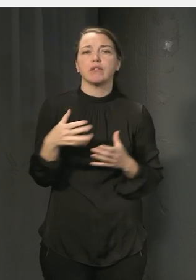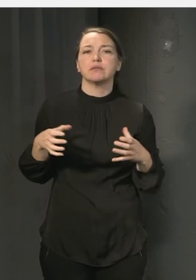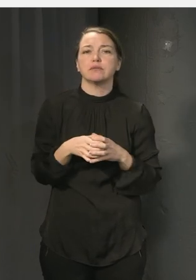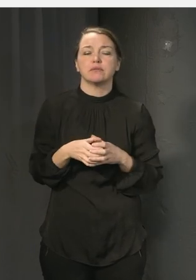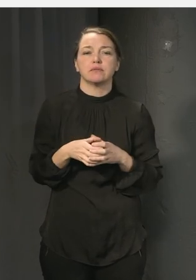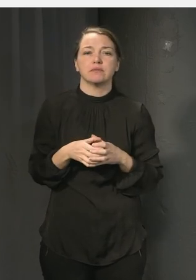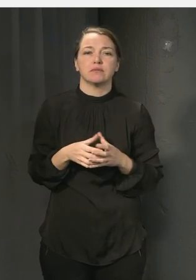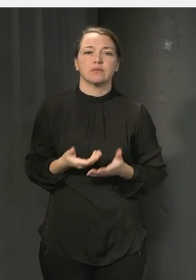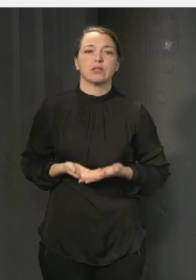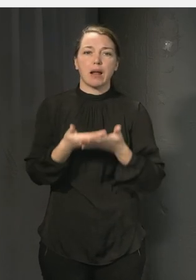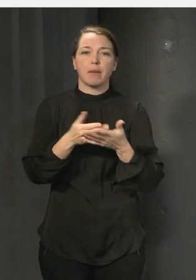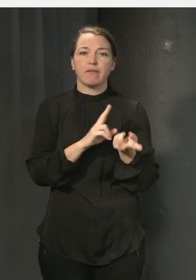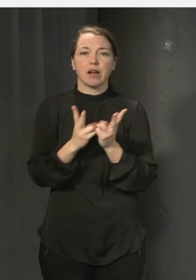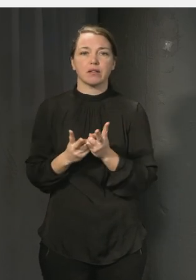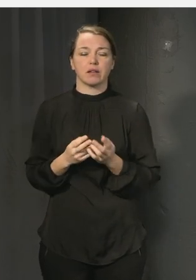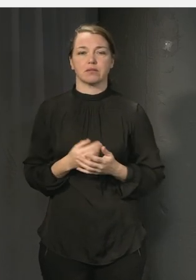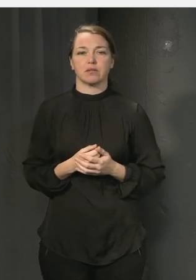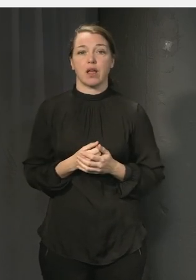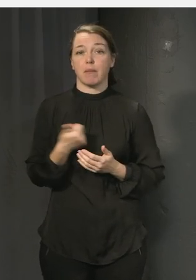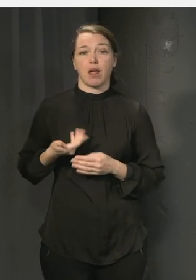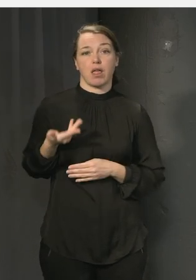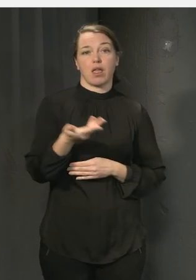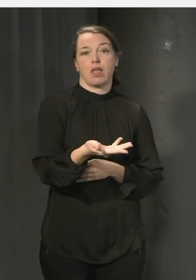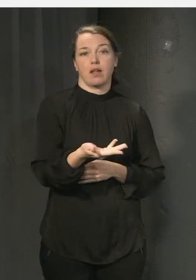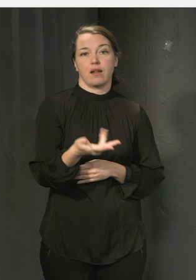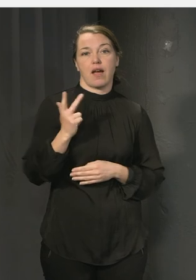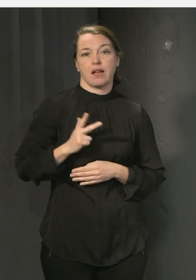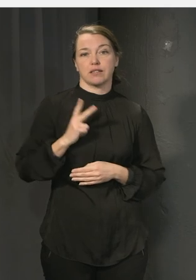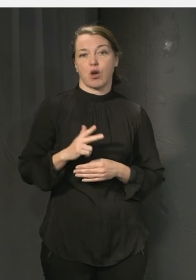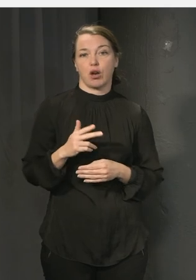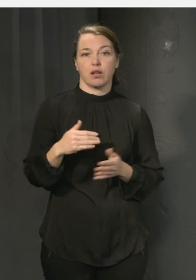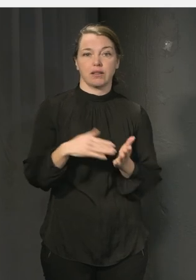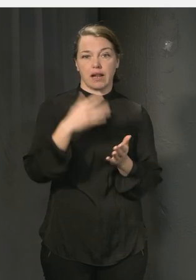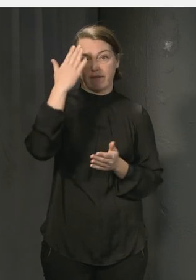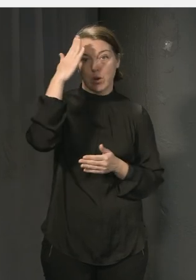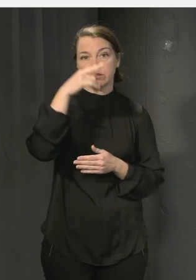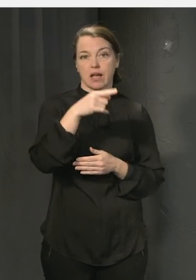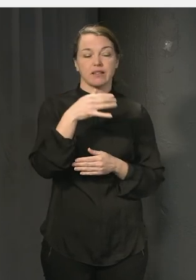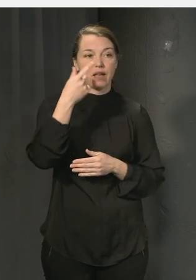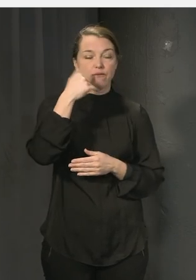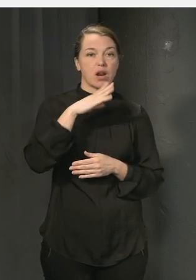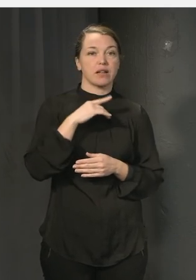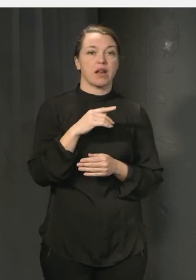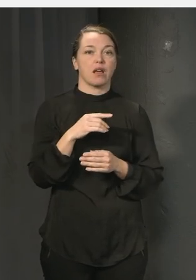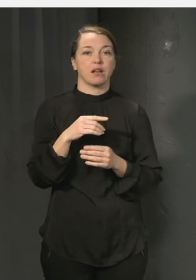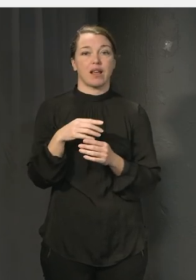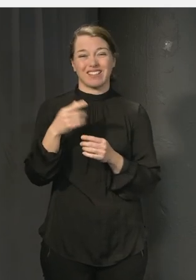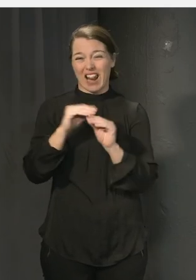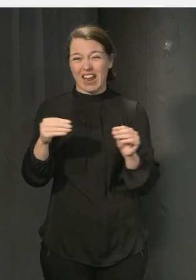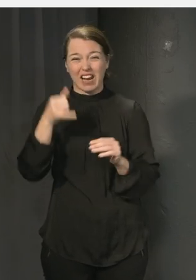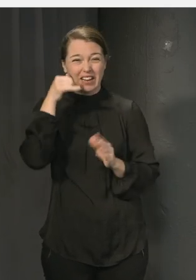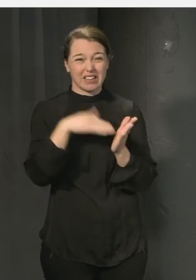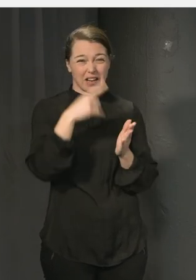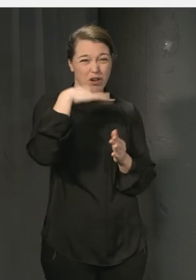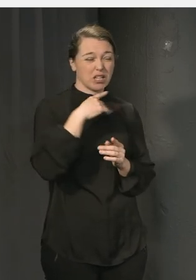sen kan man inte det är ju ingen framgångsfaktor att lägga över det ansvaret på vuxna och ringa upp föräldrar och säga att ditt barn är inte skötts i skolan